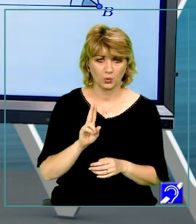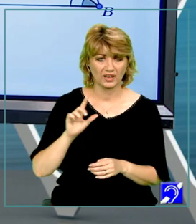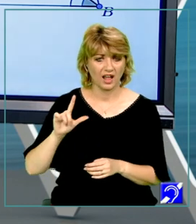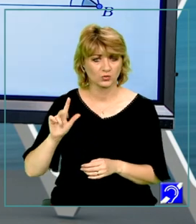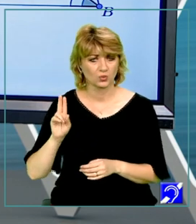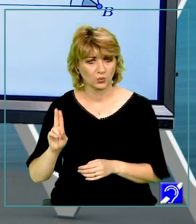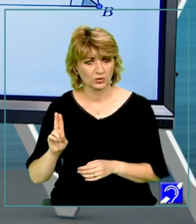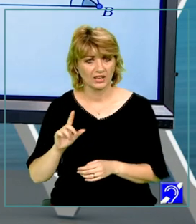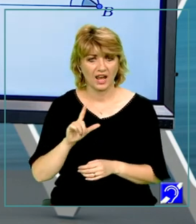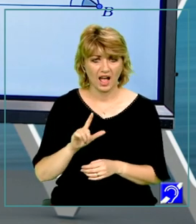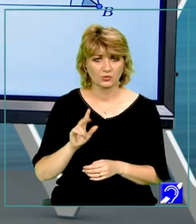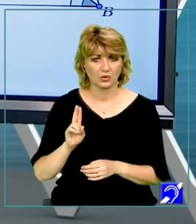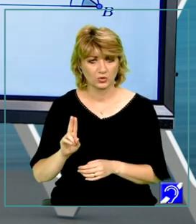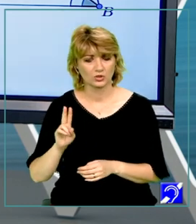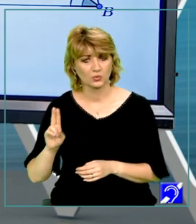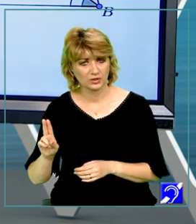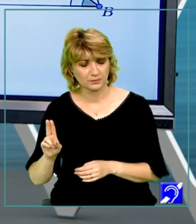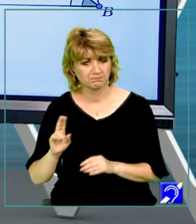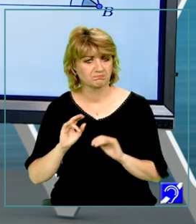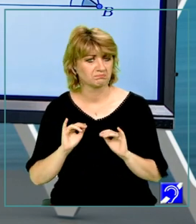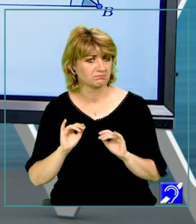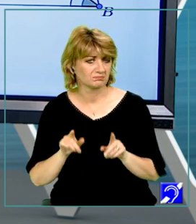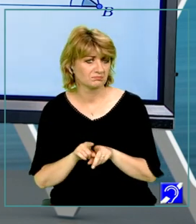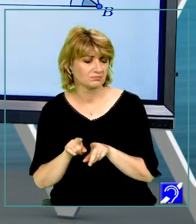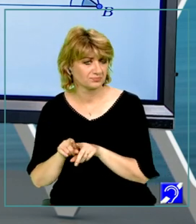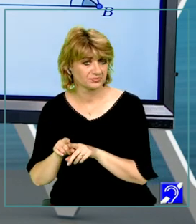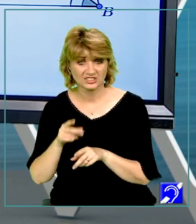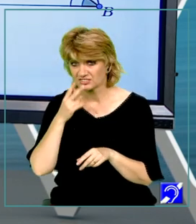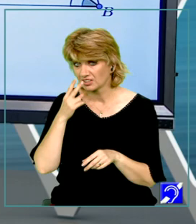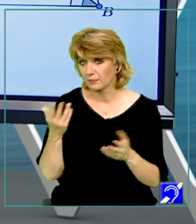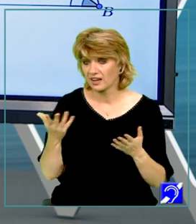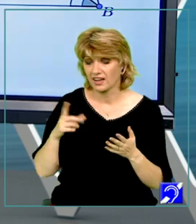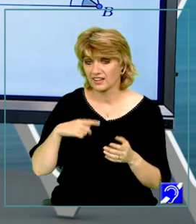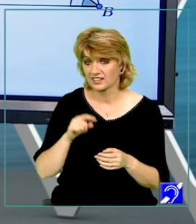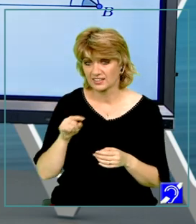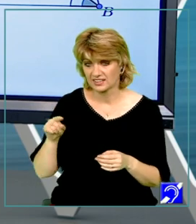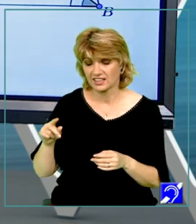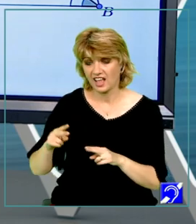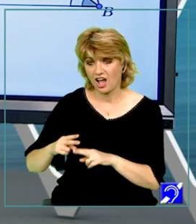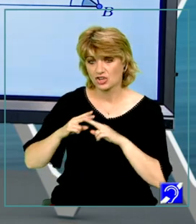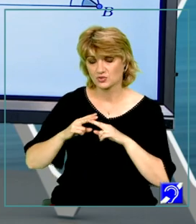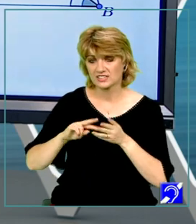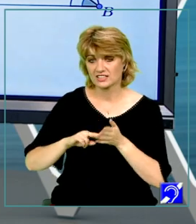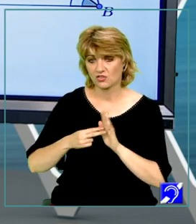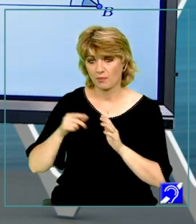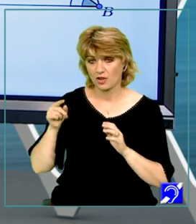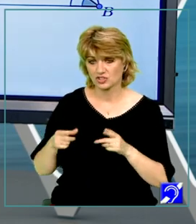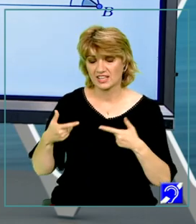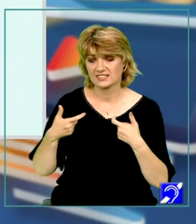unghi, latură, unghi, unghi. Să vedem care dintre ele ne ajută să rezolvăm acest exercițiu.